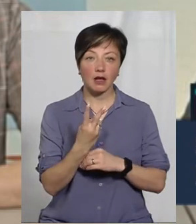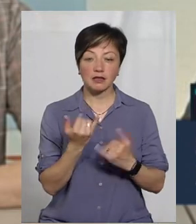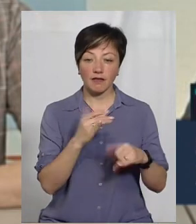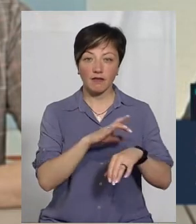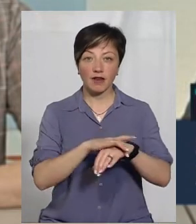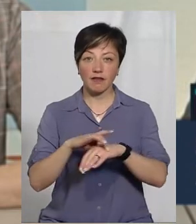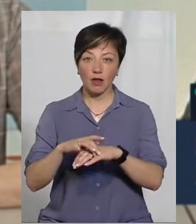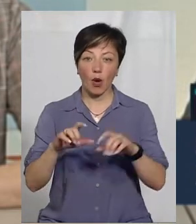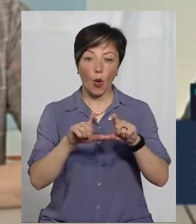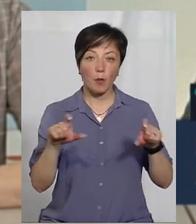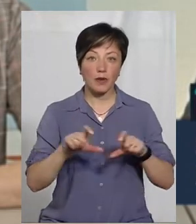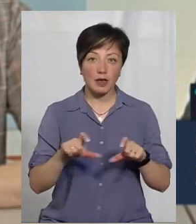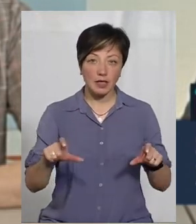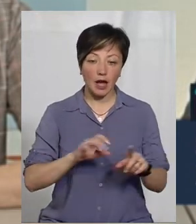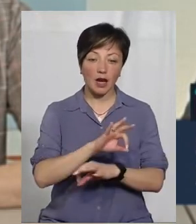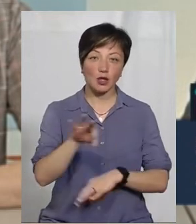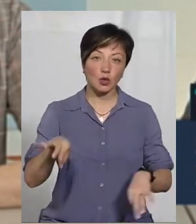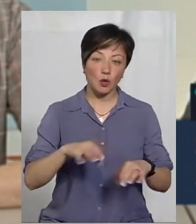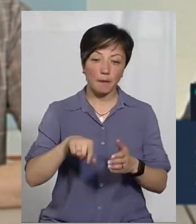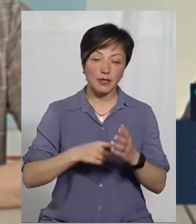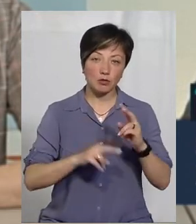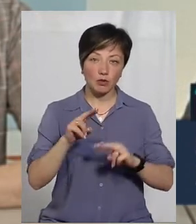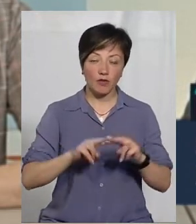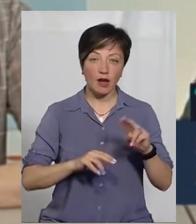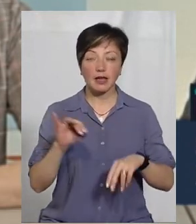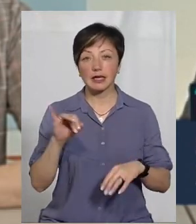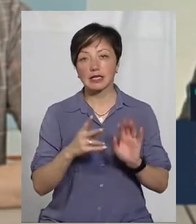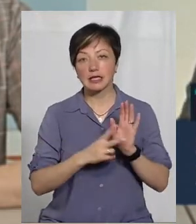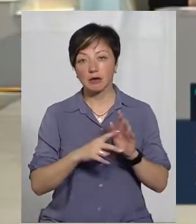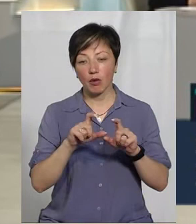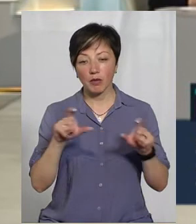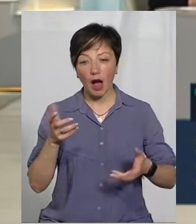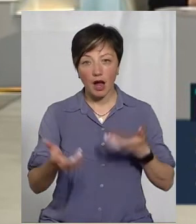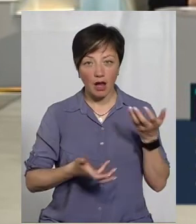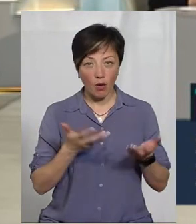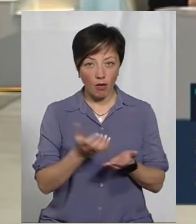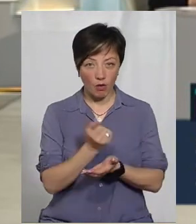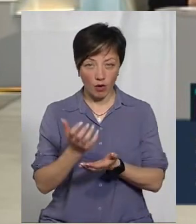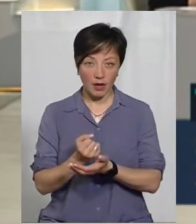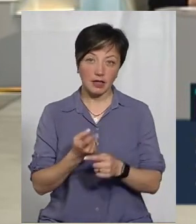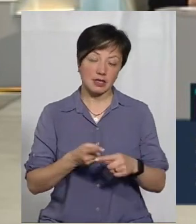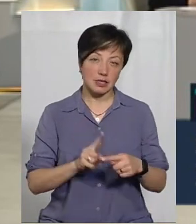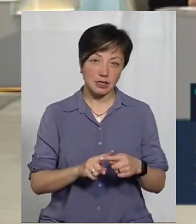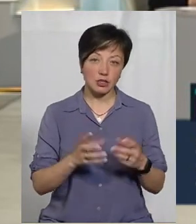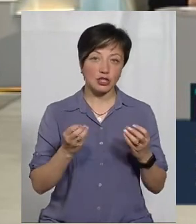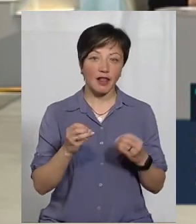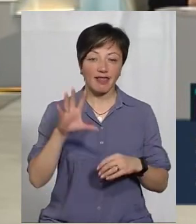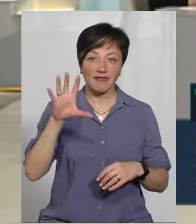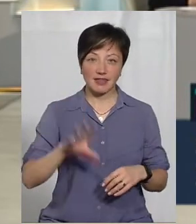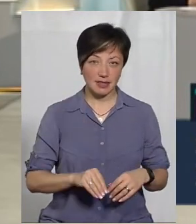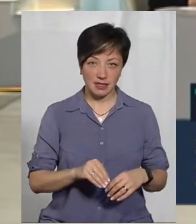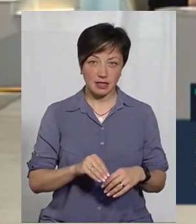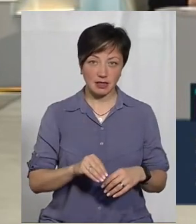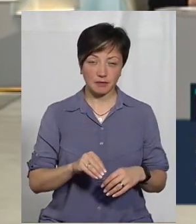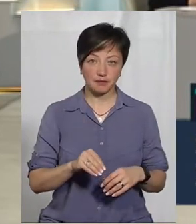виявлених об'єктів за видом архітектура та містобудування, та 7 об'єктів археології. Це ще далеко не всі